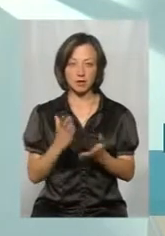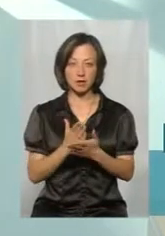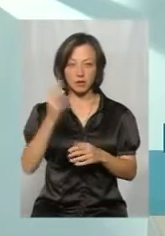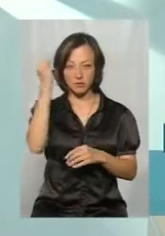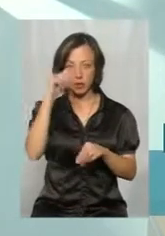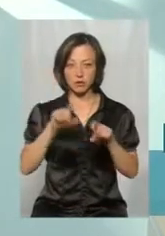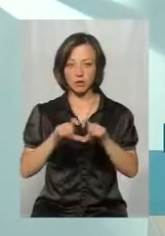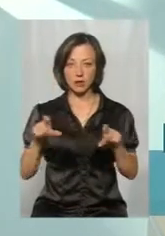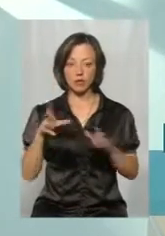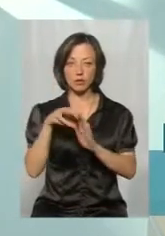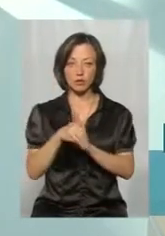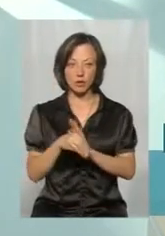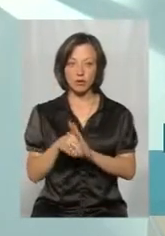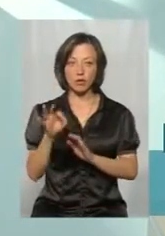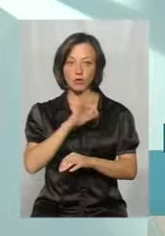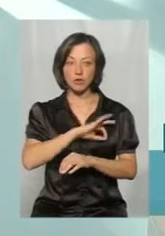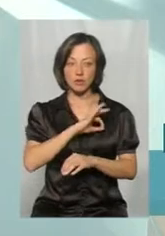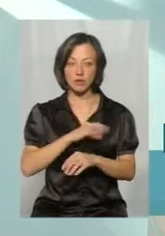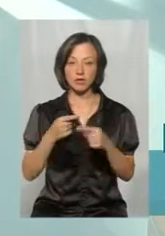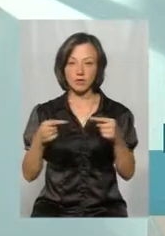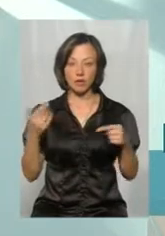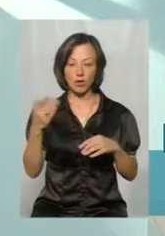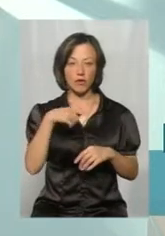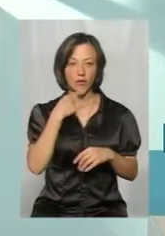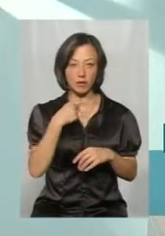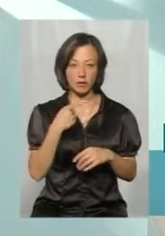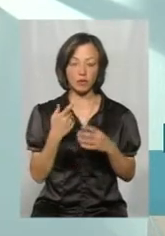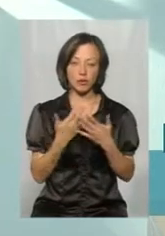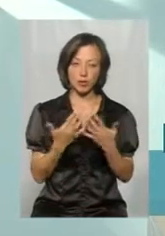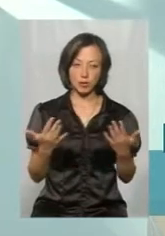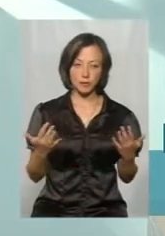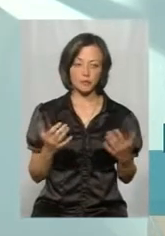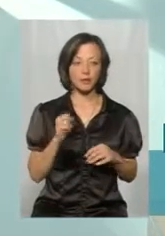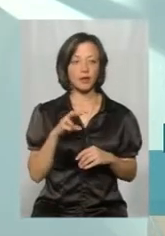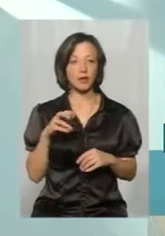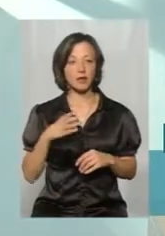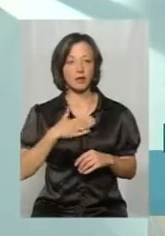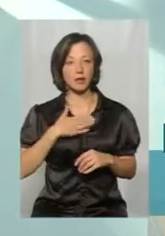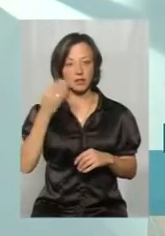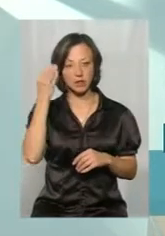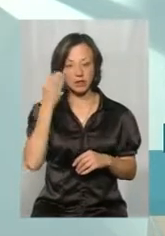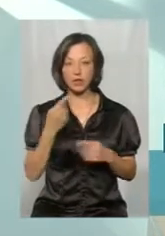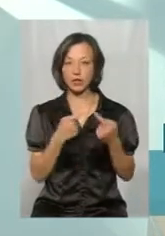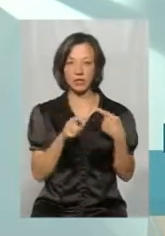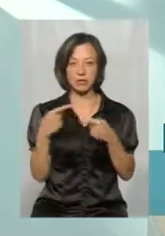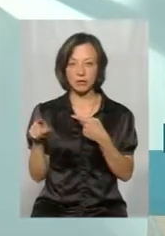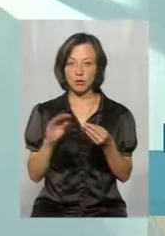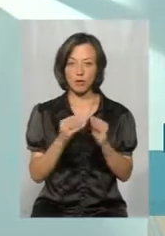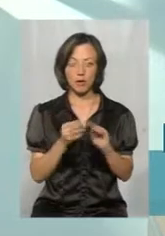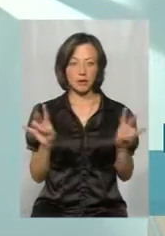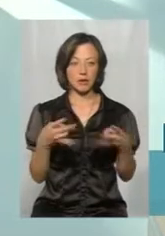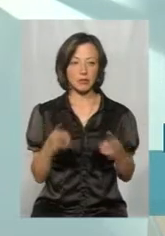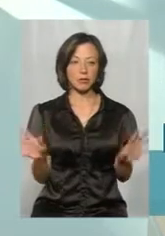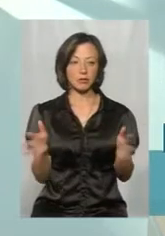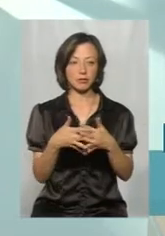навчальним законом, в тому числі і по зложиваннях, про які Іван Васильович говорив, і про інше, так? Але, як на мене, це різні проблеми, які не потрібно